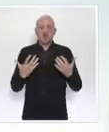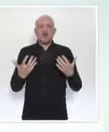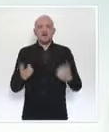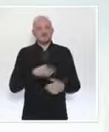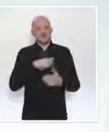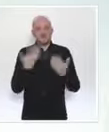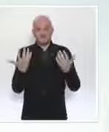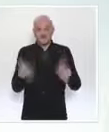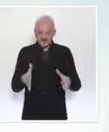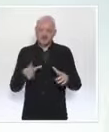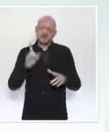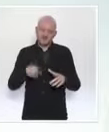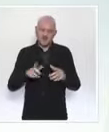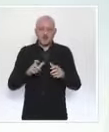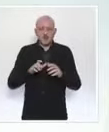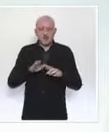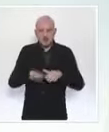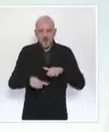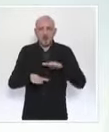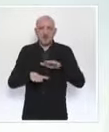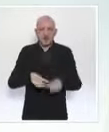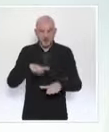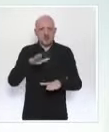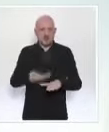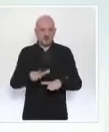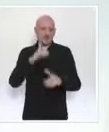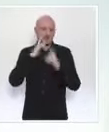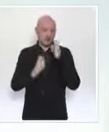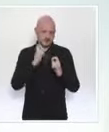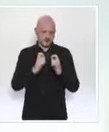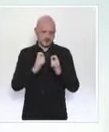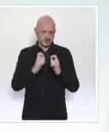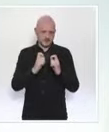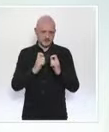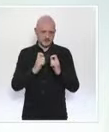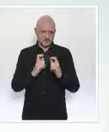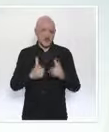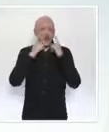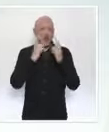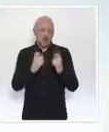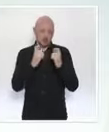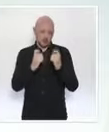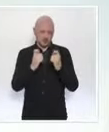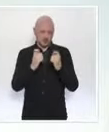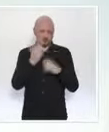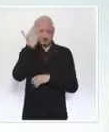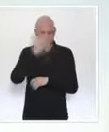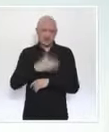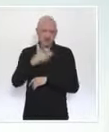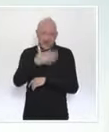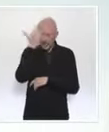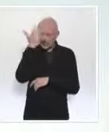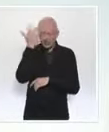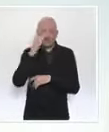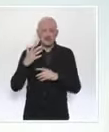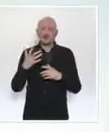Gardons en mémoire la réalité du risque d'un rebond de l'épidémie. C'est ce que nous avons connu cet été. C'est ce